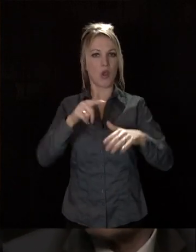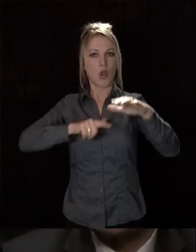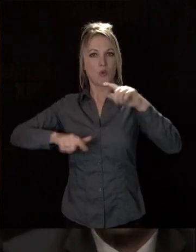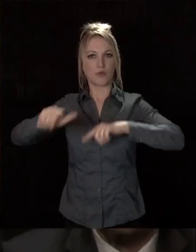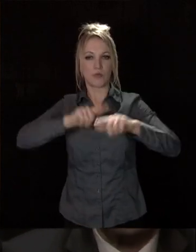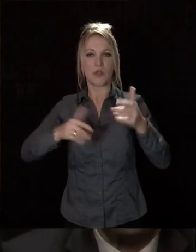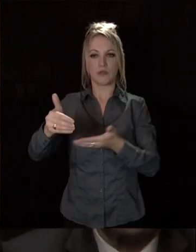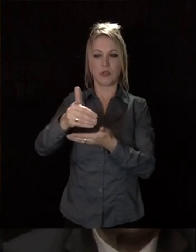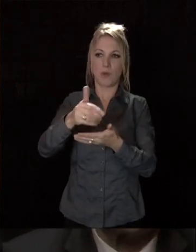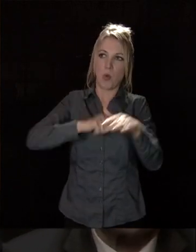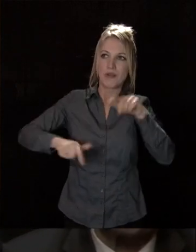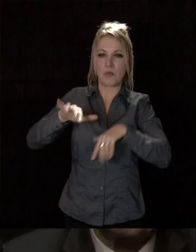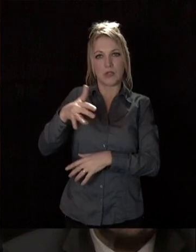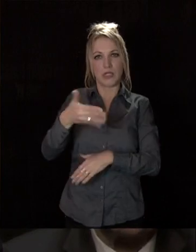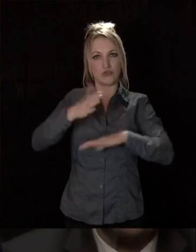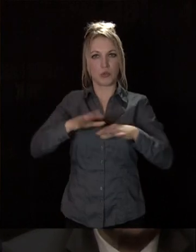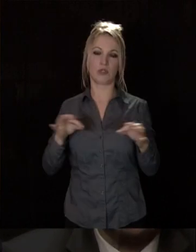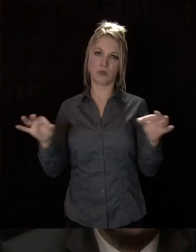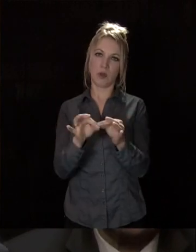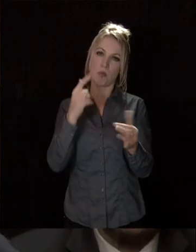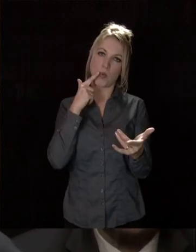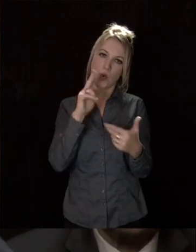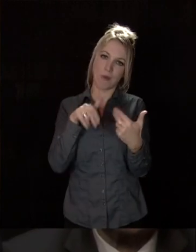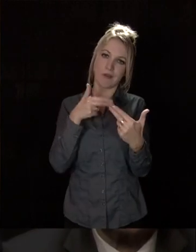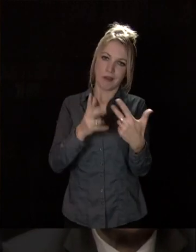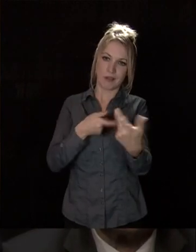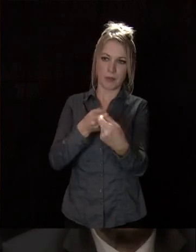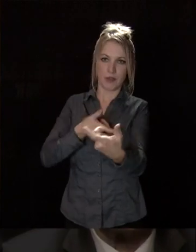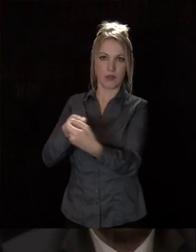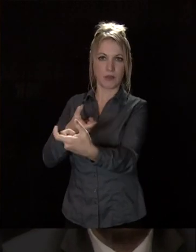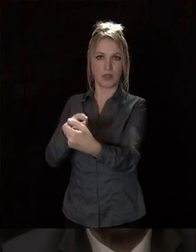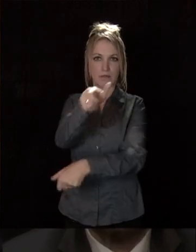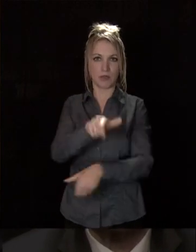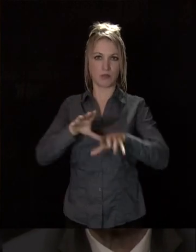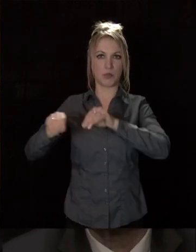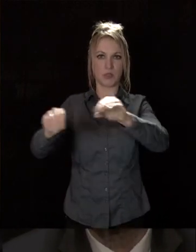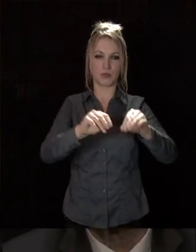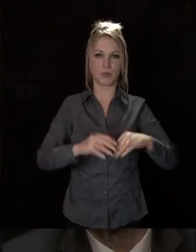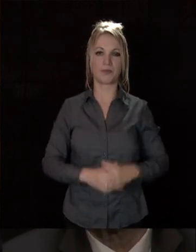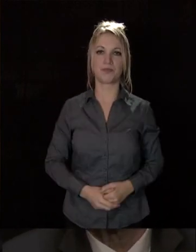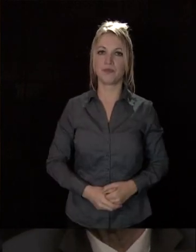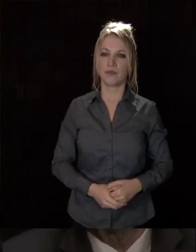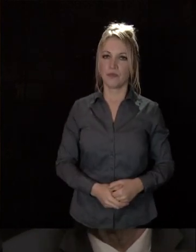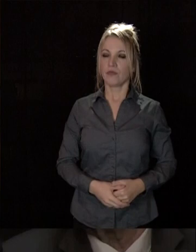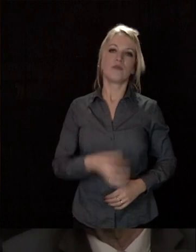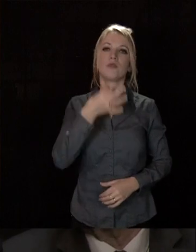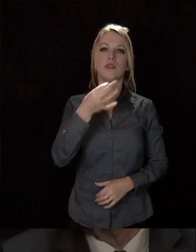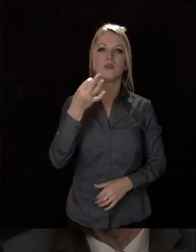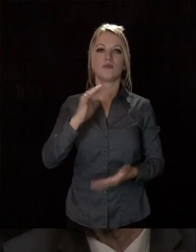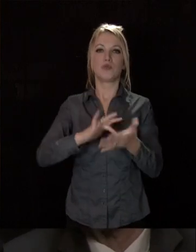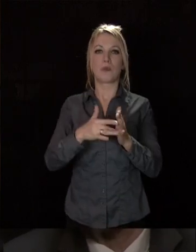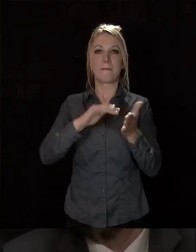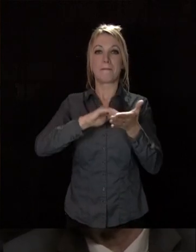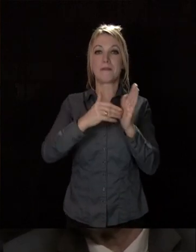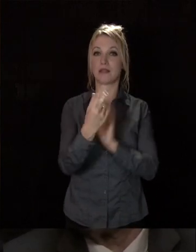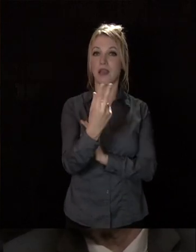loyer modéré sur notre bassin de vie afin de répondre aux besoins de nos concitoyens. Et je le dis, pour chaque mètre carré